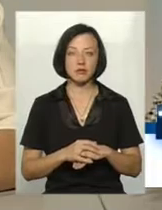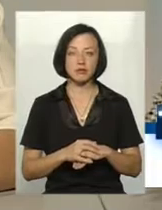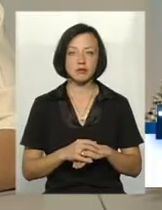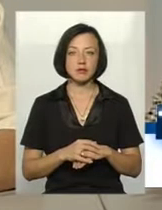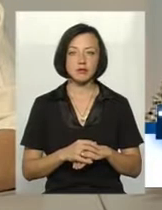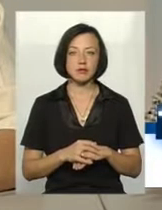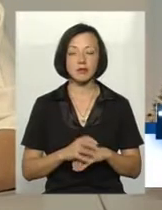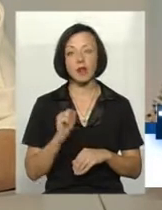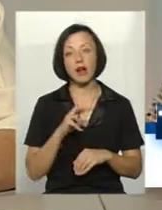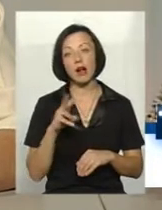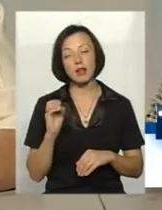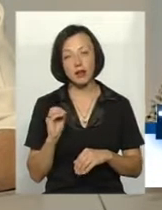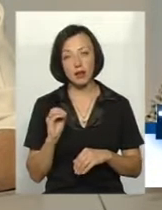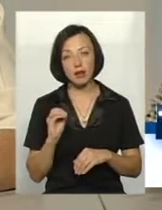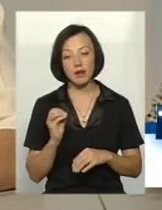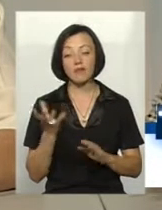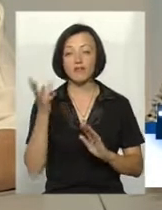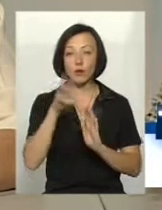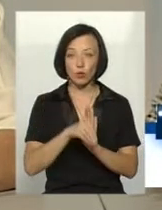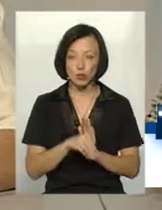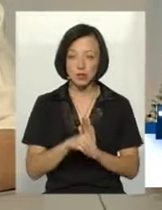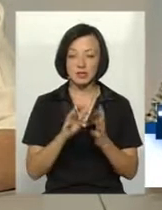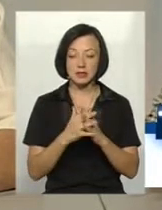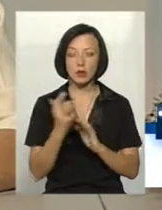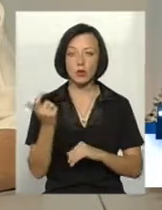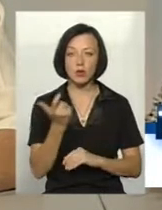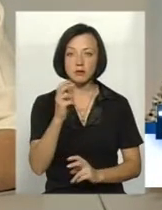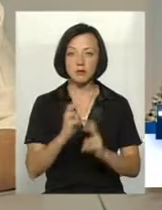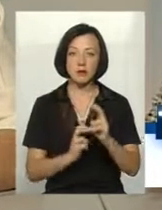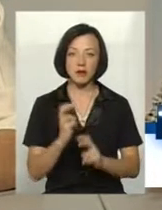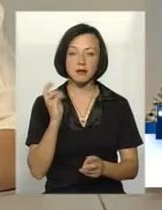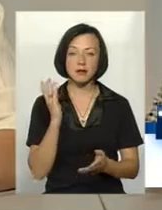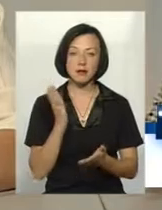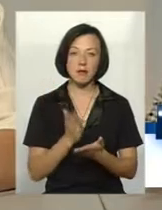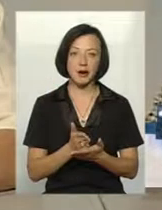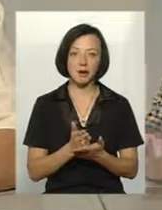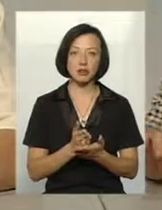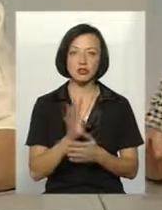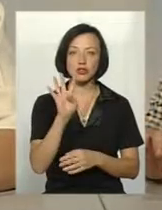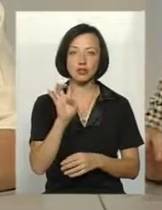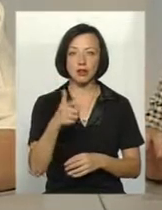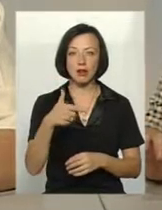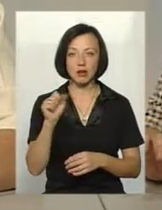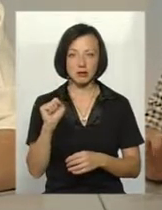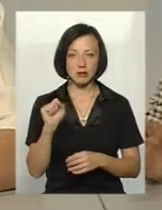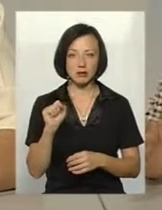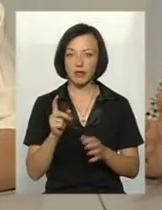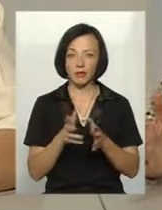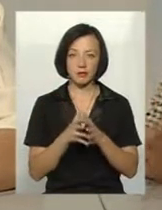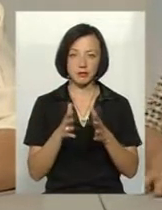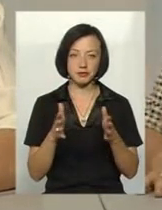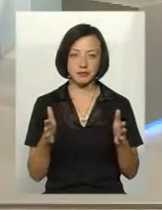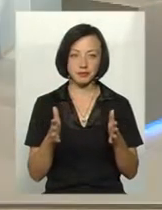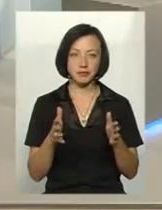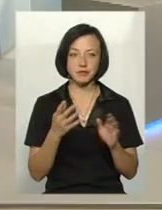але в тому числі сельгоспідприємства мають в межах 400 гектарів найбільше це